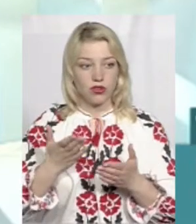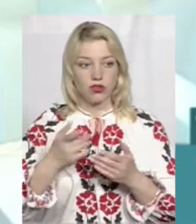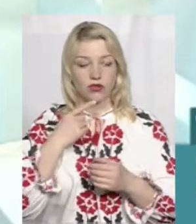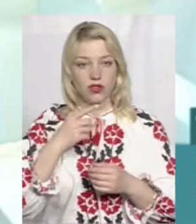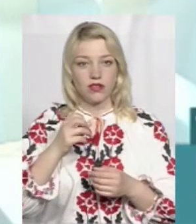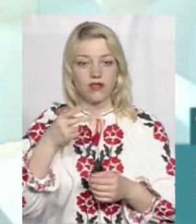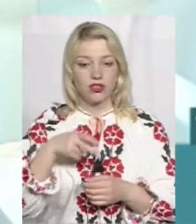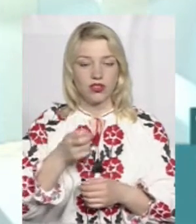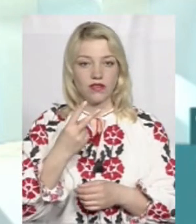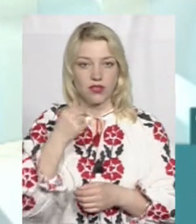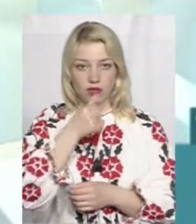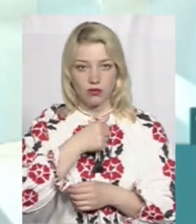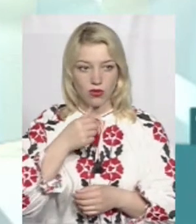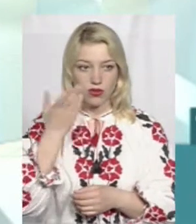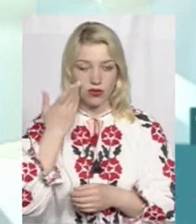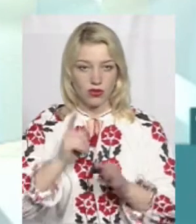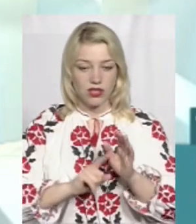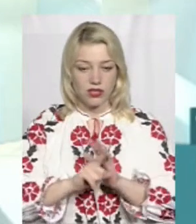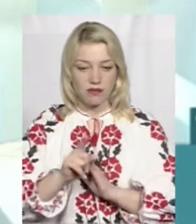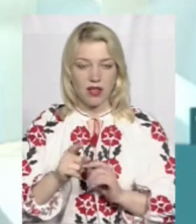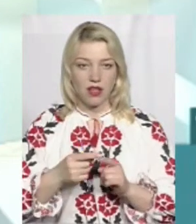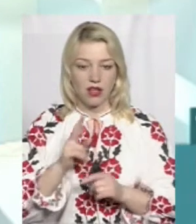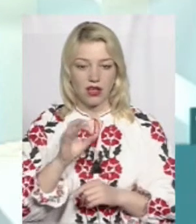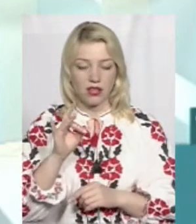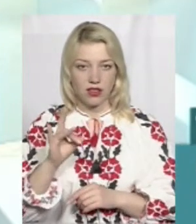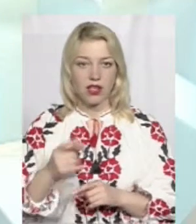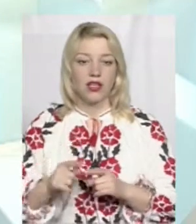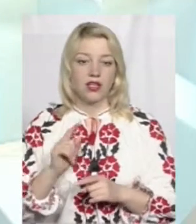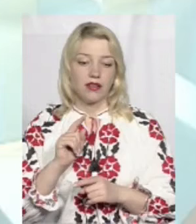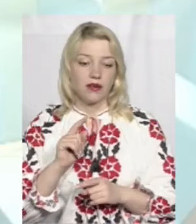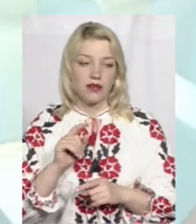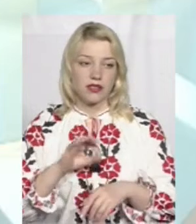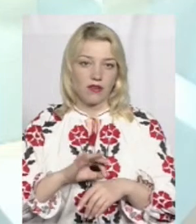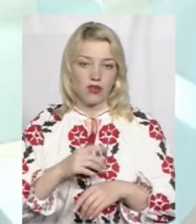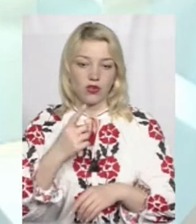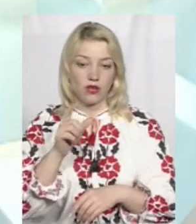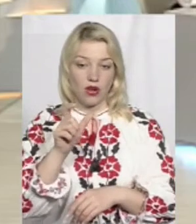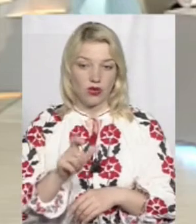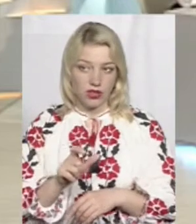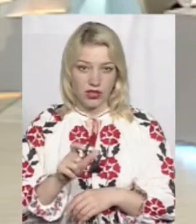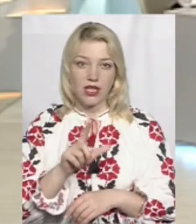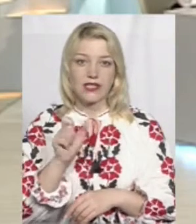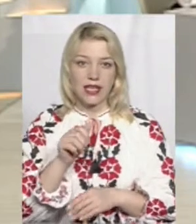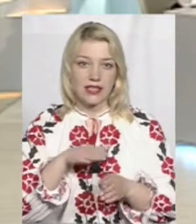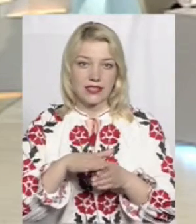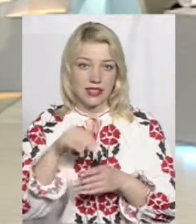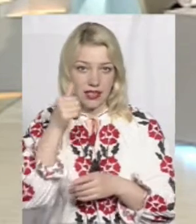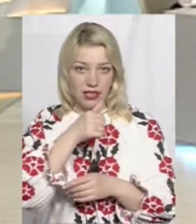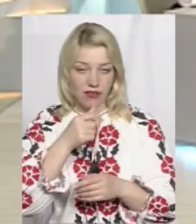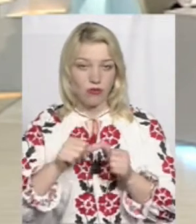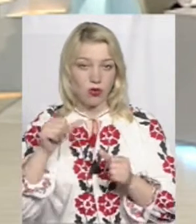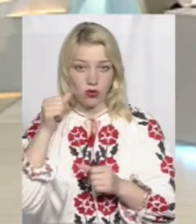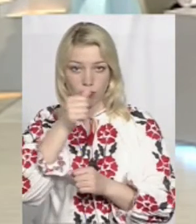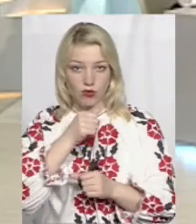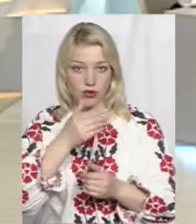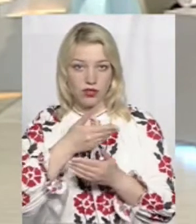2017 році, тоді коли цей спалах кору саме тільки розпочинався, то в нас захворіла на КІР одна людина за цілий рік. В минулому